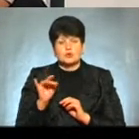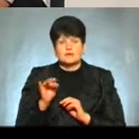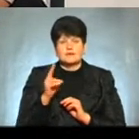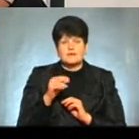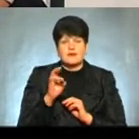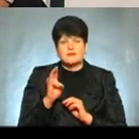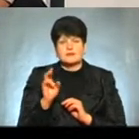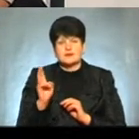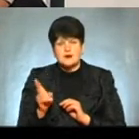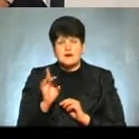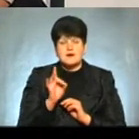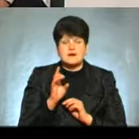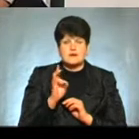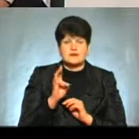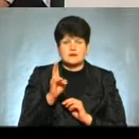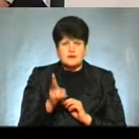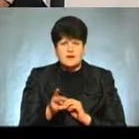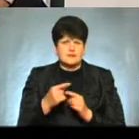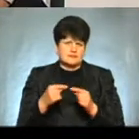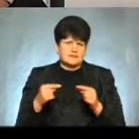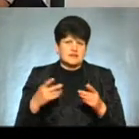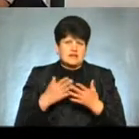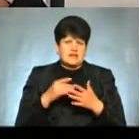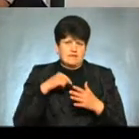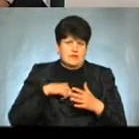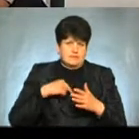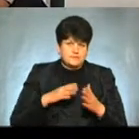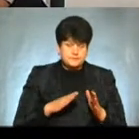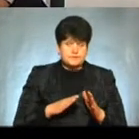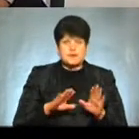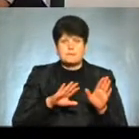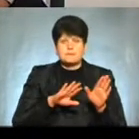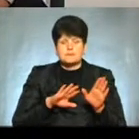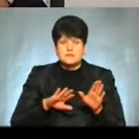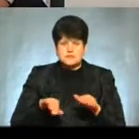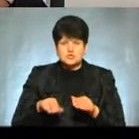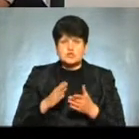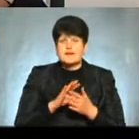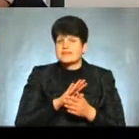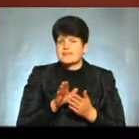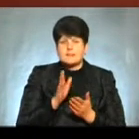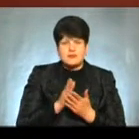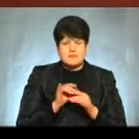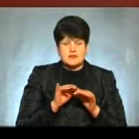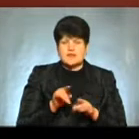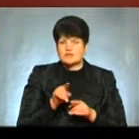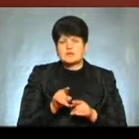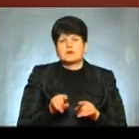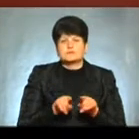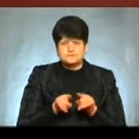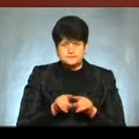динка, ринка, білки, ліпіди, які є в наших клітинах Пізніше наступає непряма дія, і, власне, вона не менш